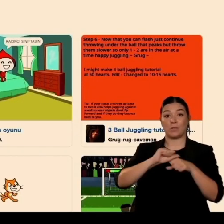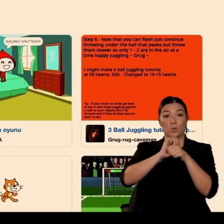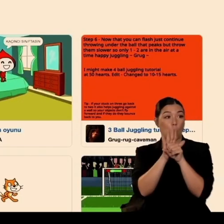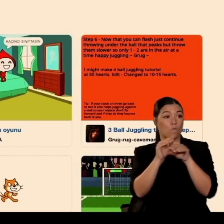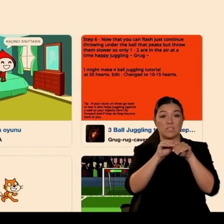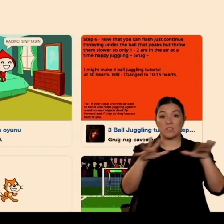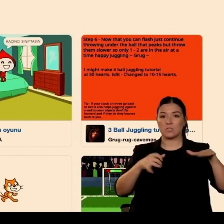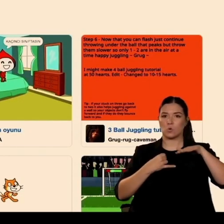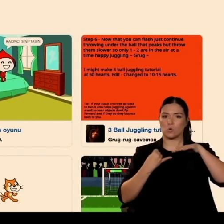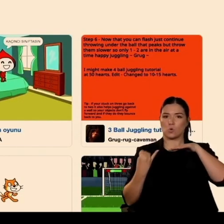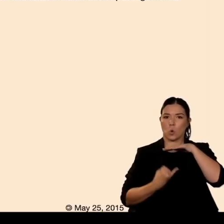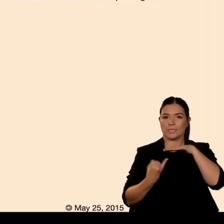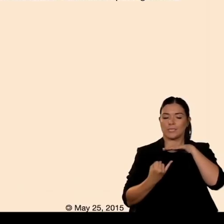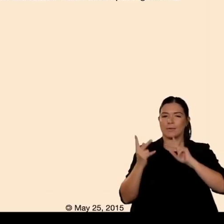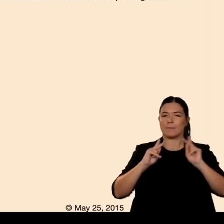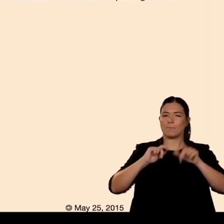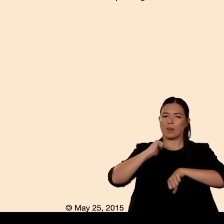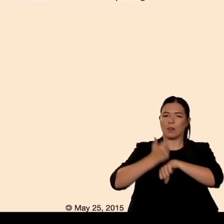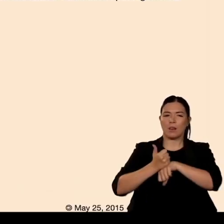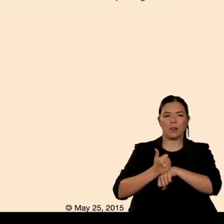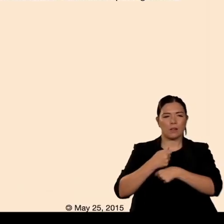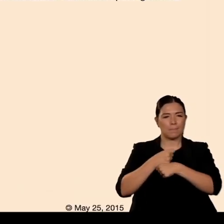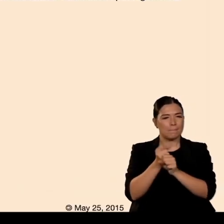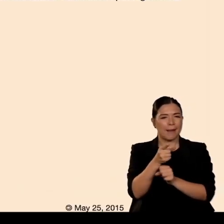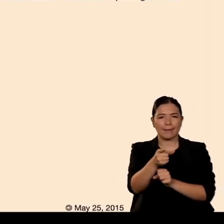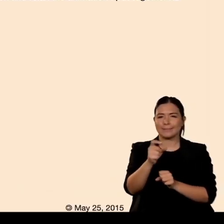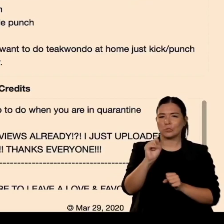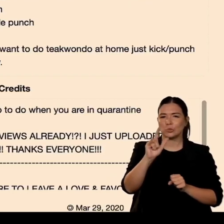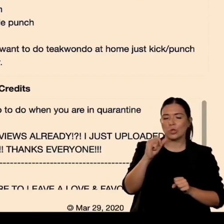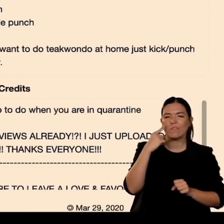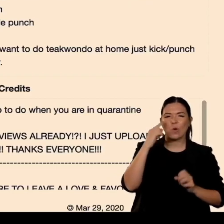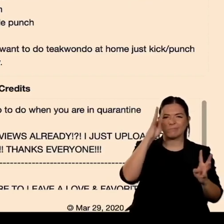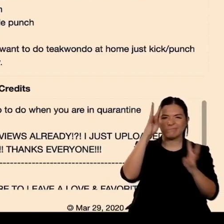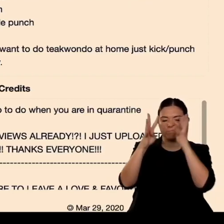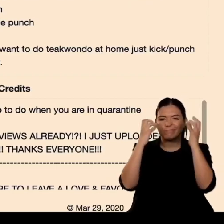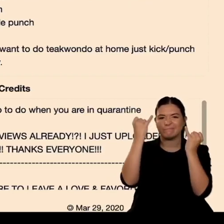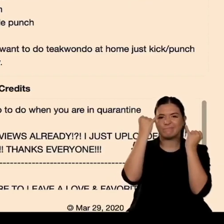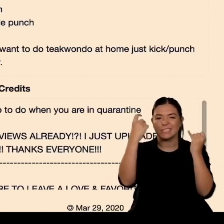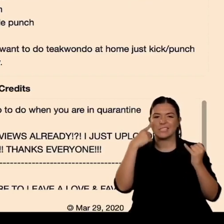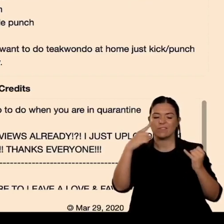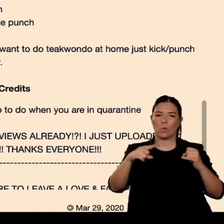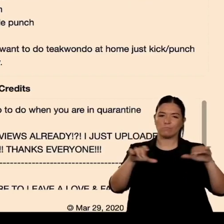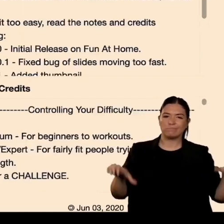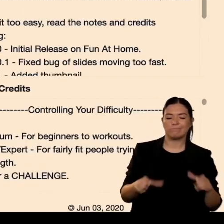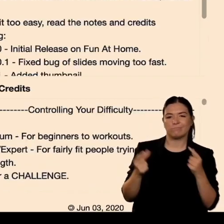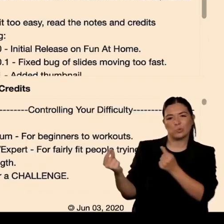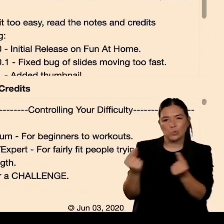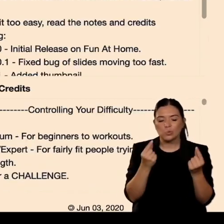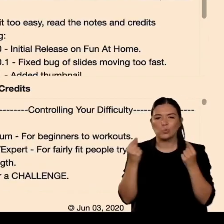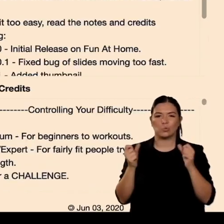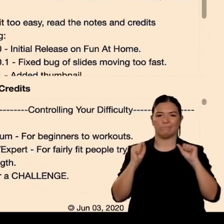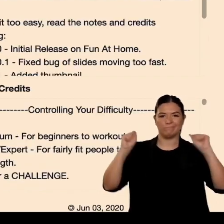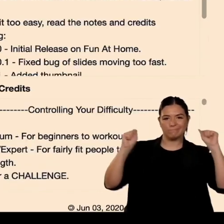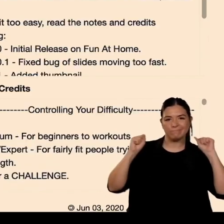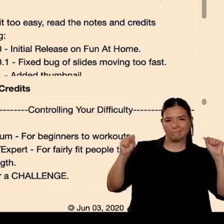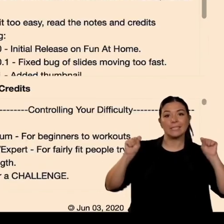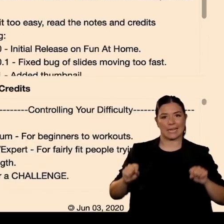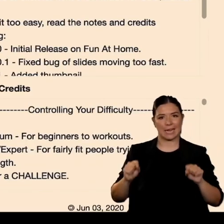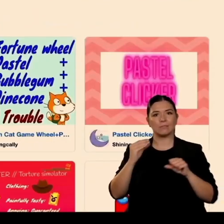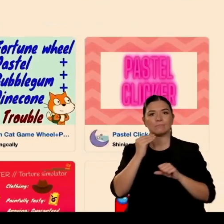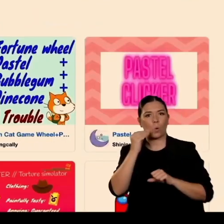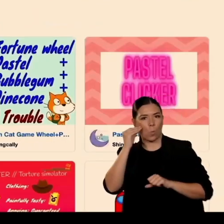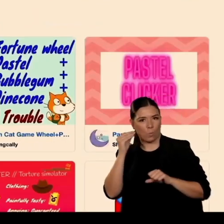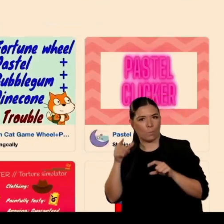quando eravamo in quarantena anche il cibo per esempio gli alimenti che pertenescono che appartengono